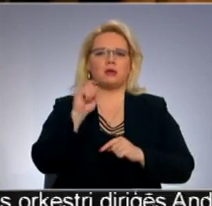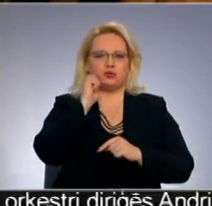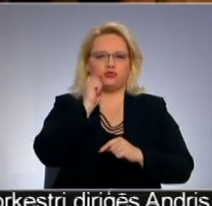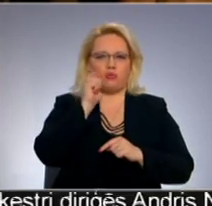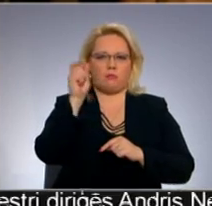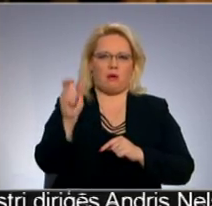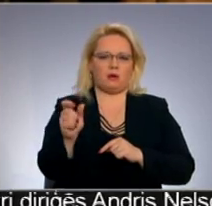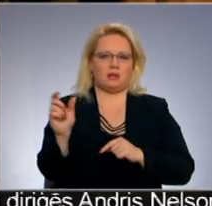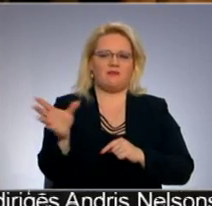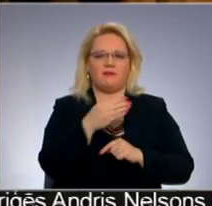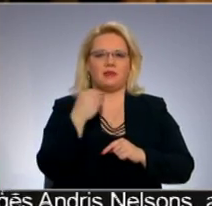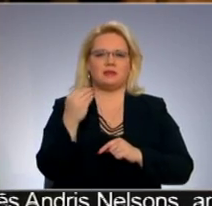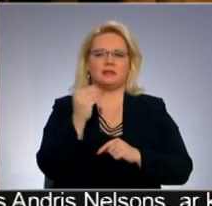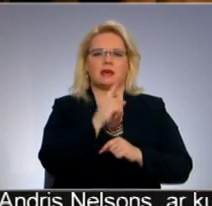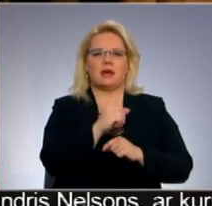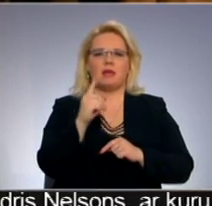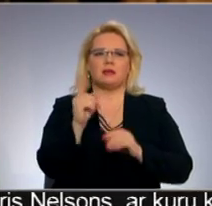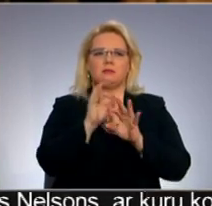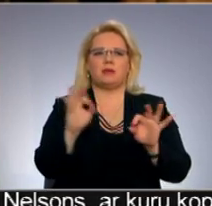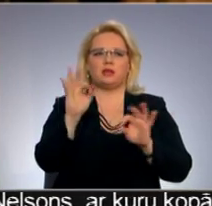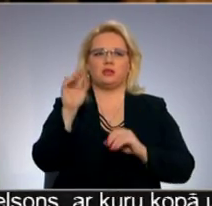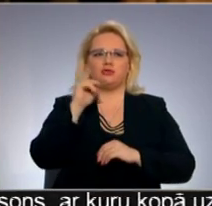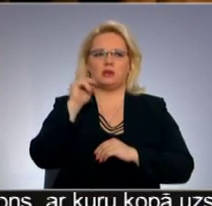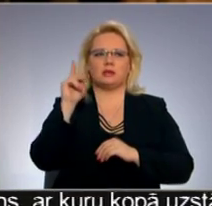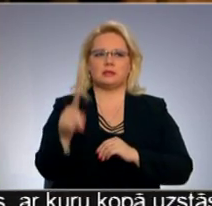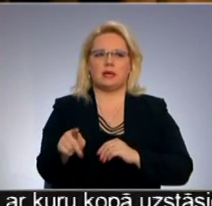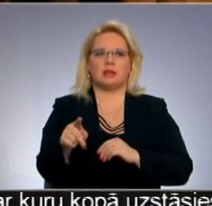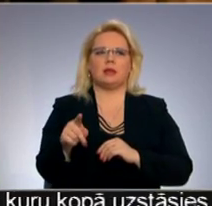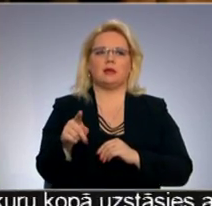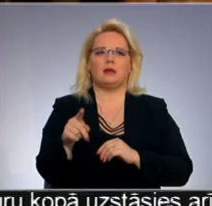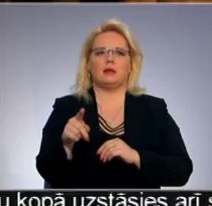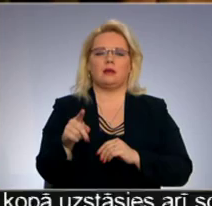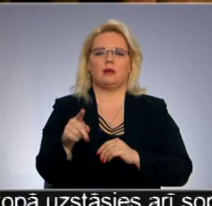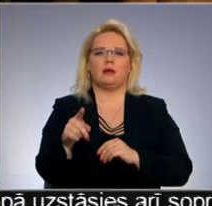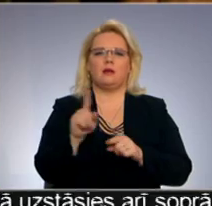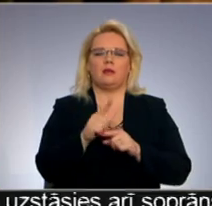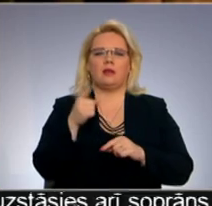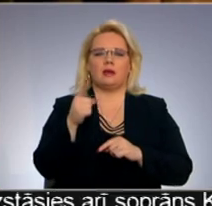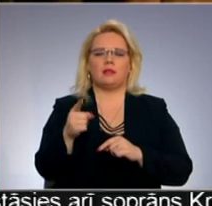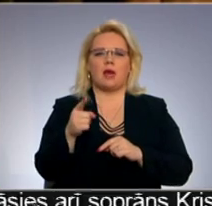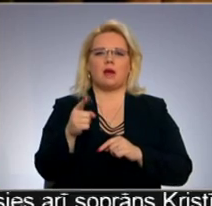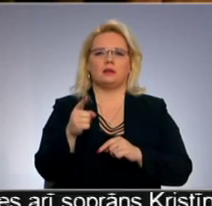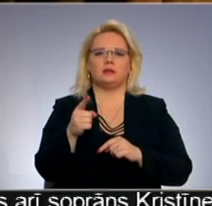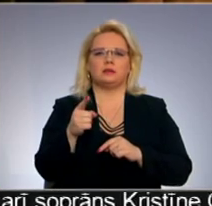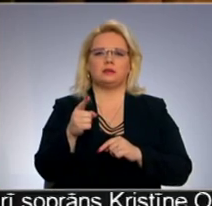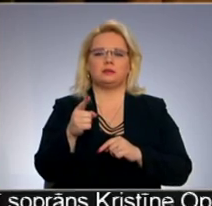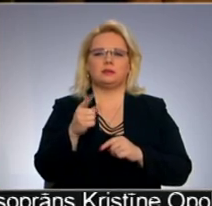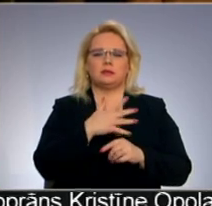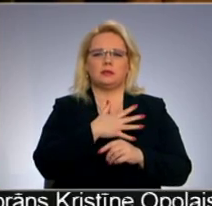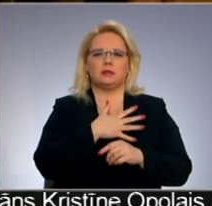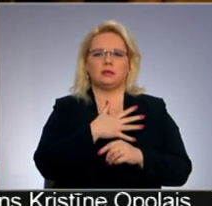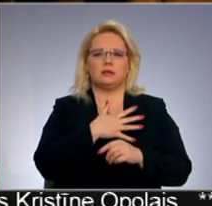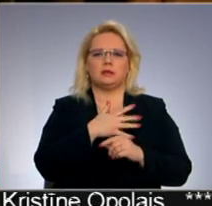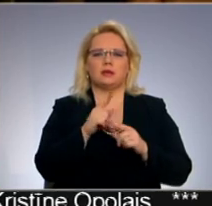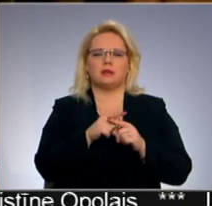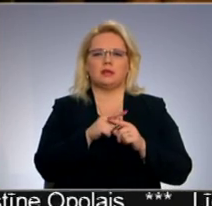viņi visi, katrs brīnišķīgs zin, kā tam jāizskatās. Man jau ir tagad tāds rūdījums, kā